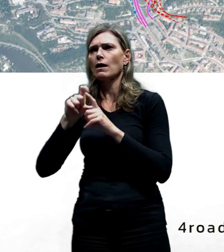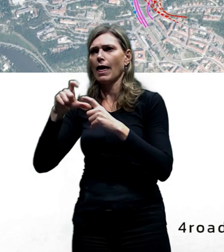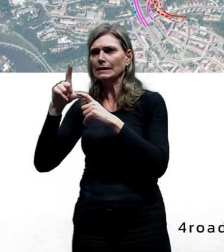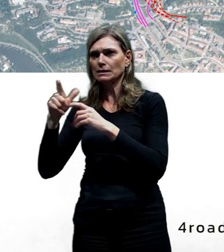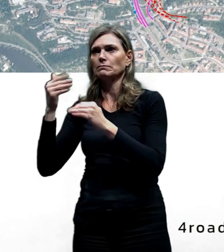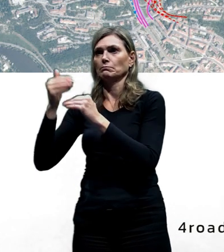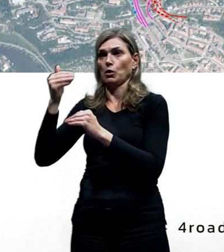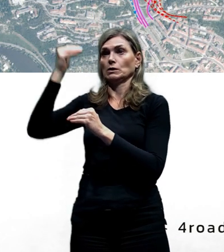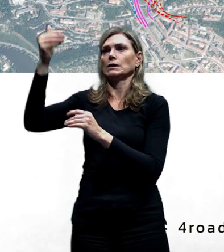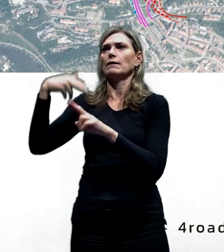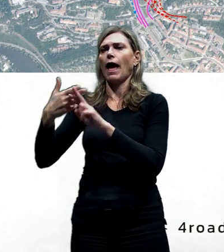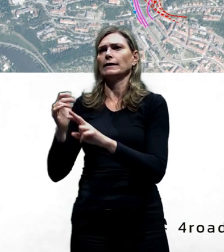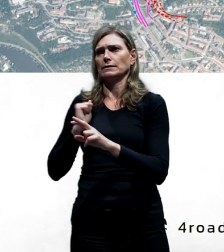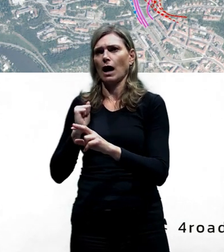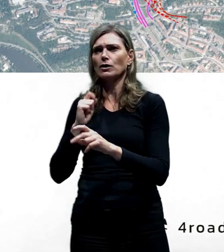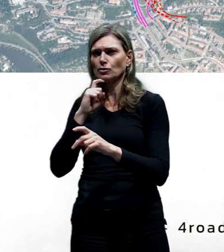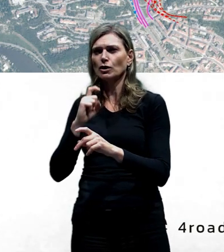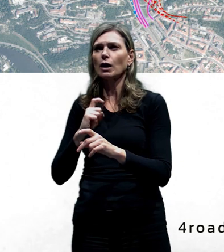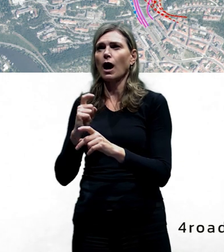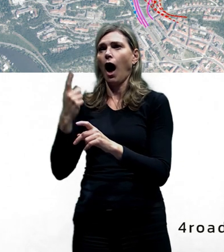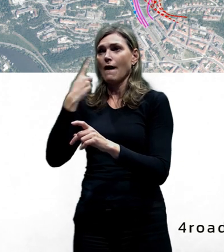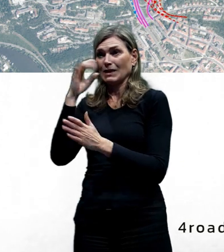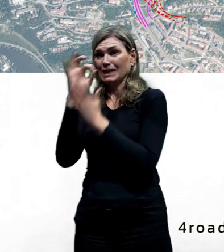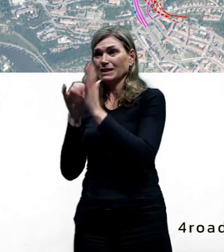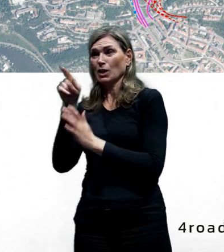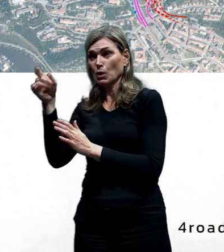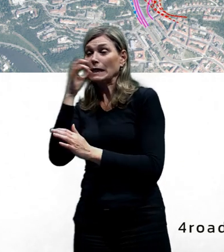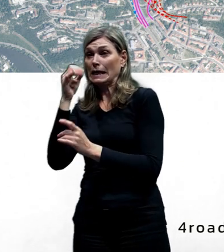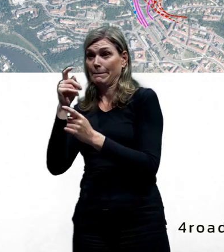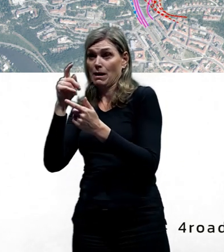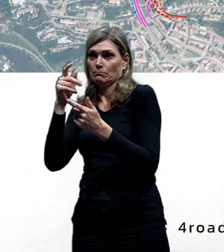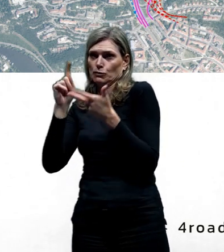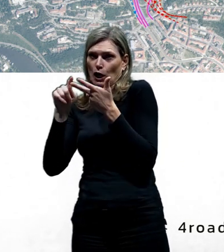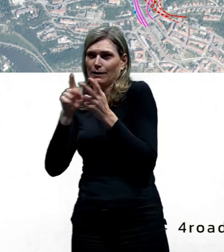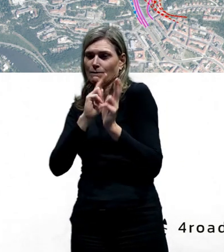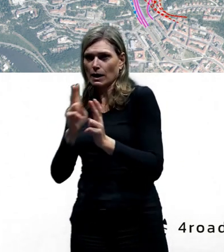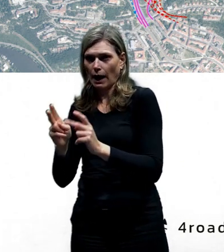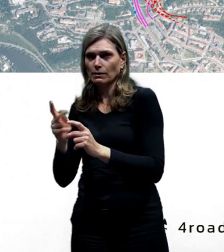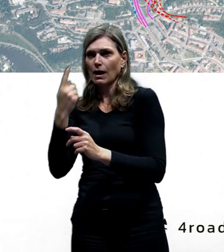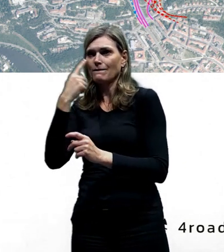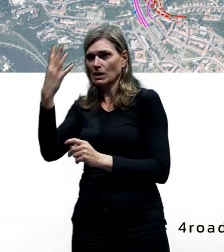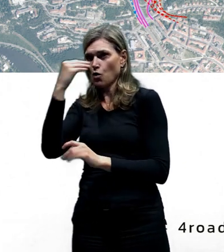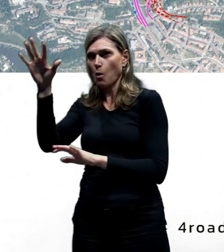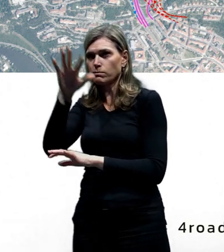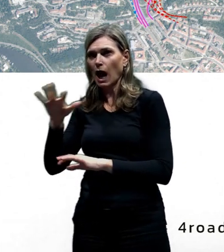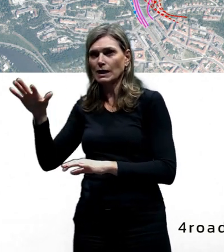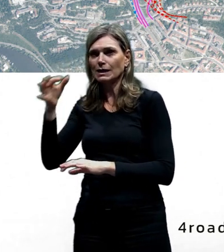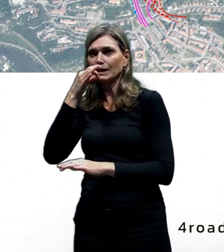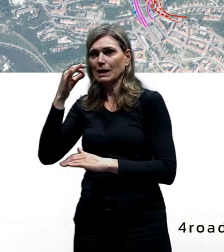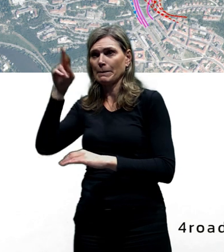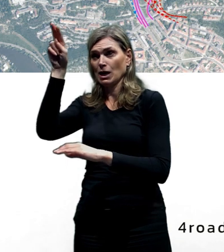stráži. Vidíte, k čemu tady dochází, aniž by tady byla vidět na tomhle ve obrázku celá ta